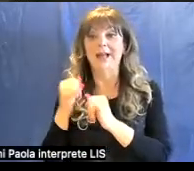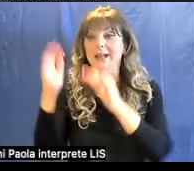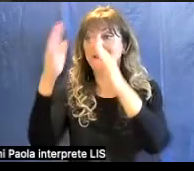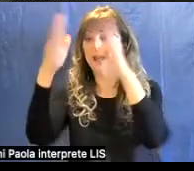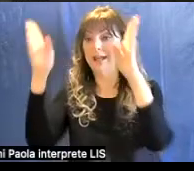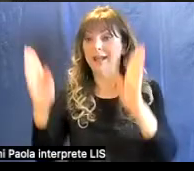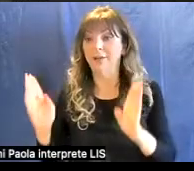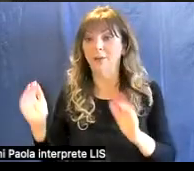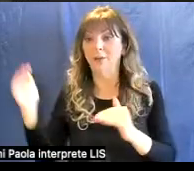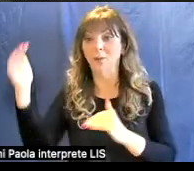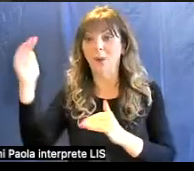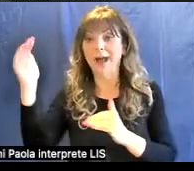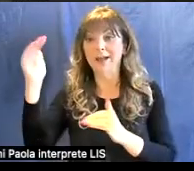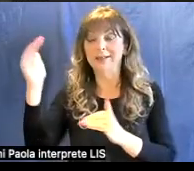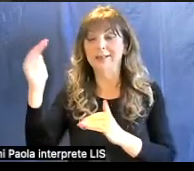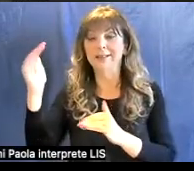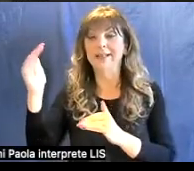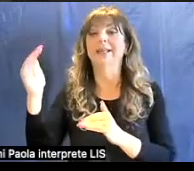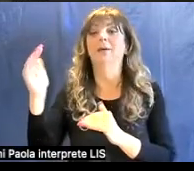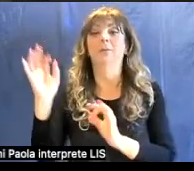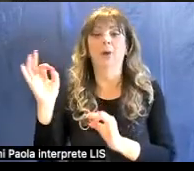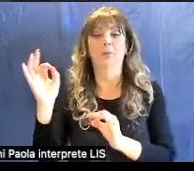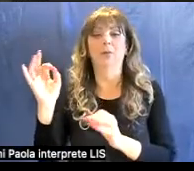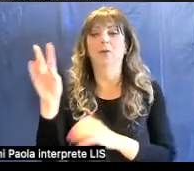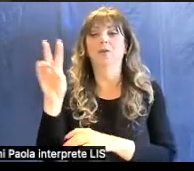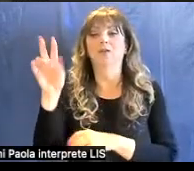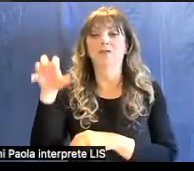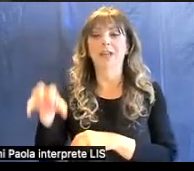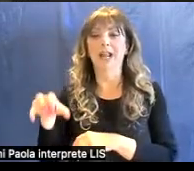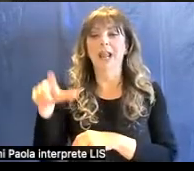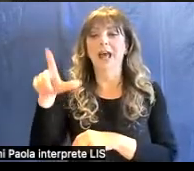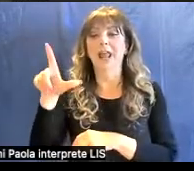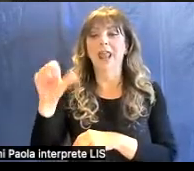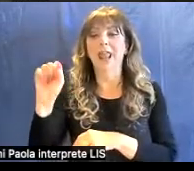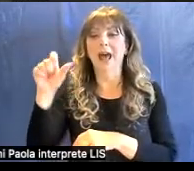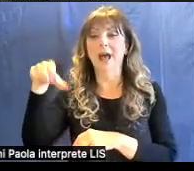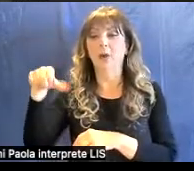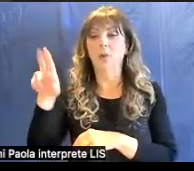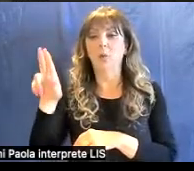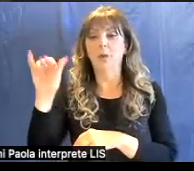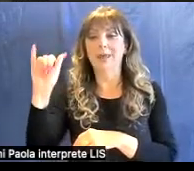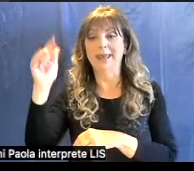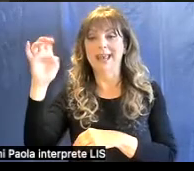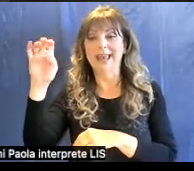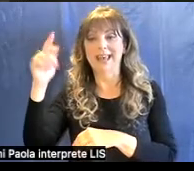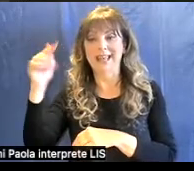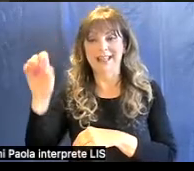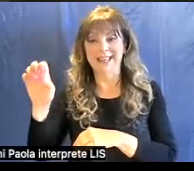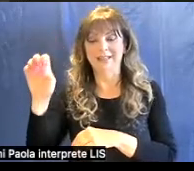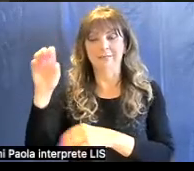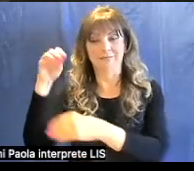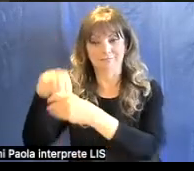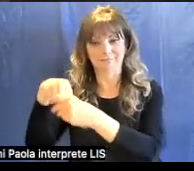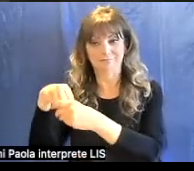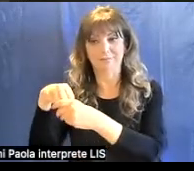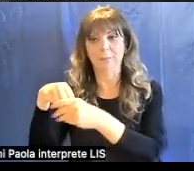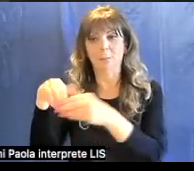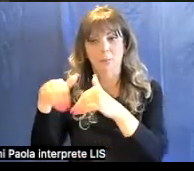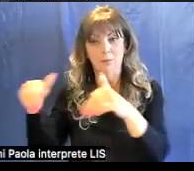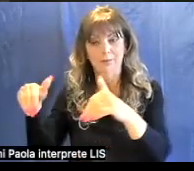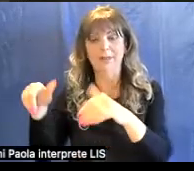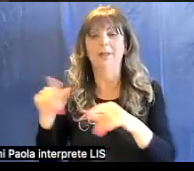del complesso di Villa La Chiete. Allora, questa presentazione ho